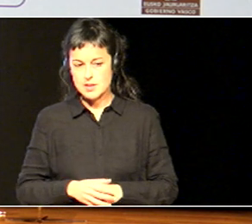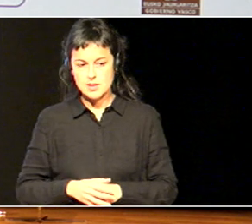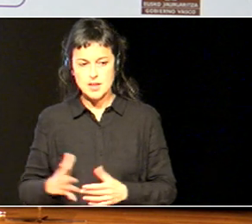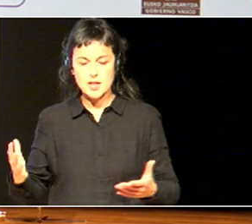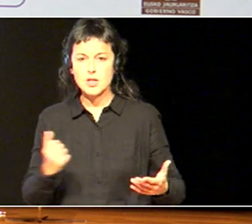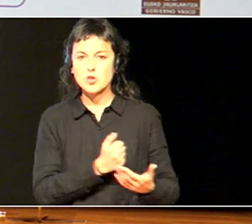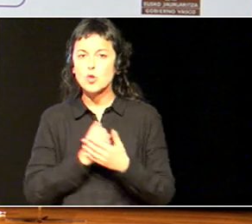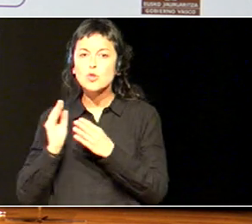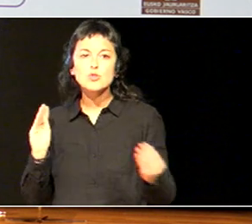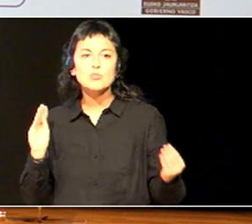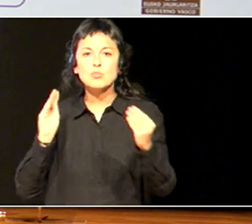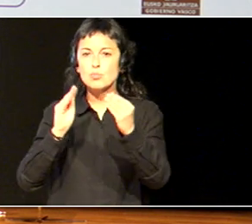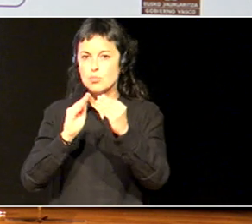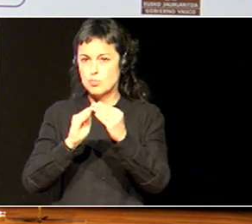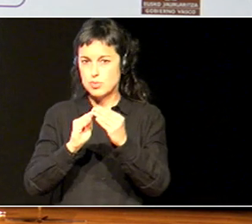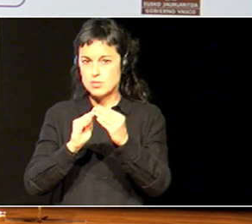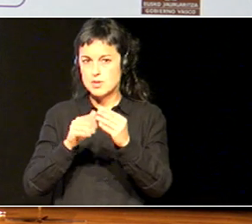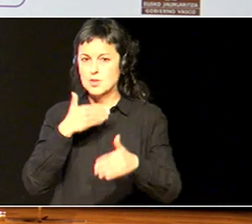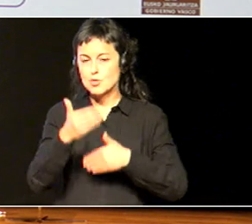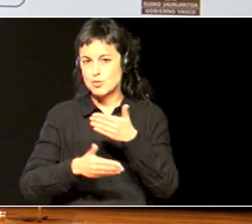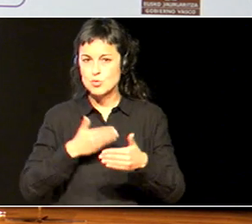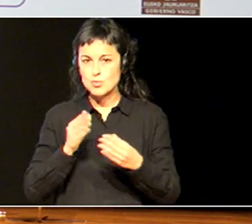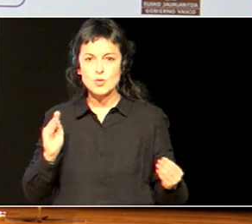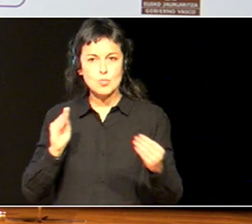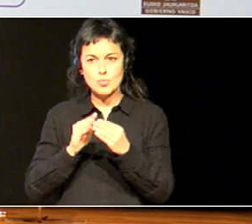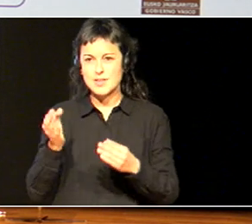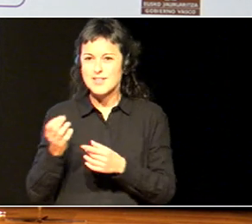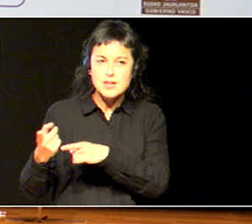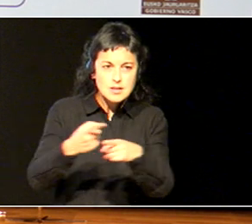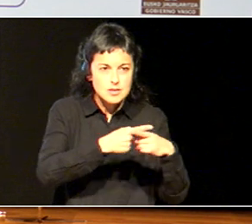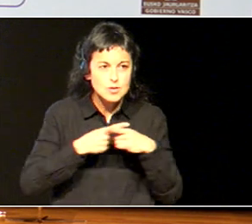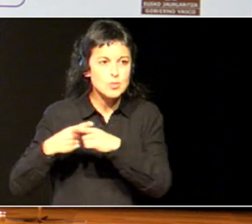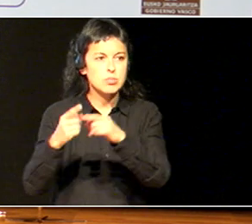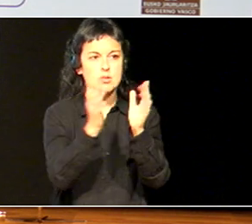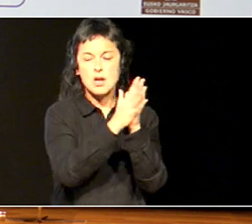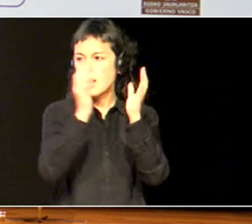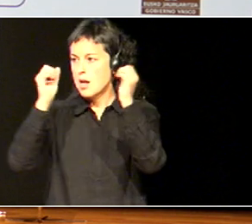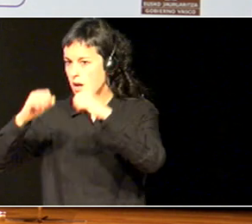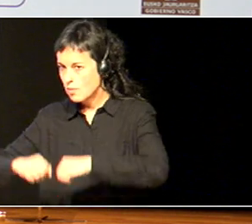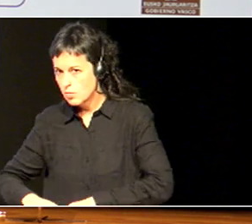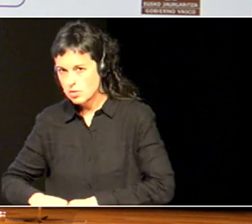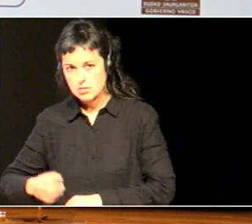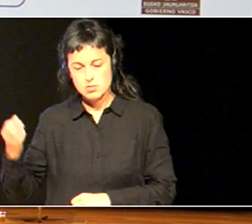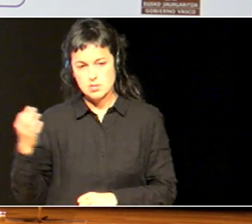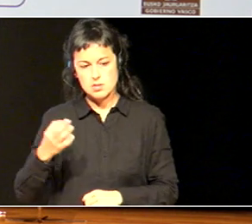iragate prozesu hauetan compartituak izan adostuak izan behar dira